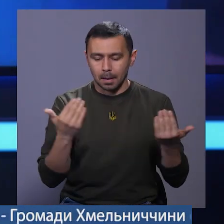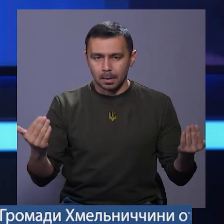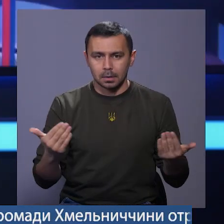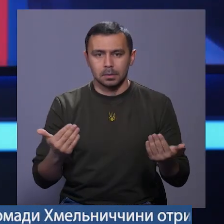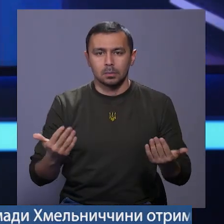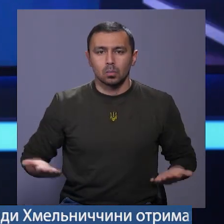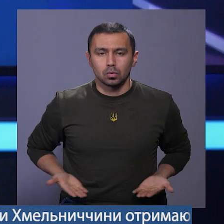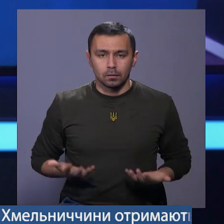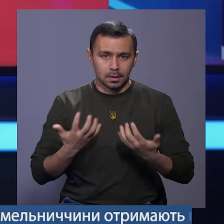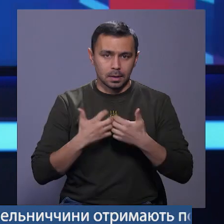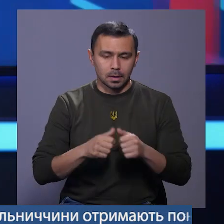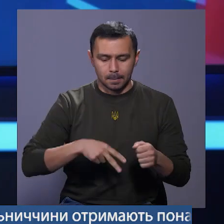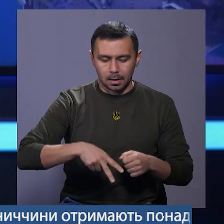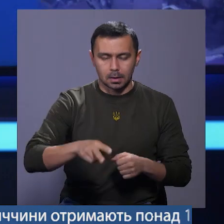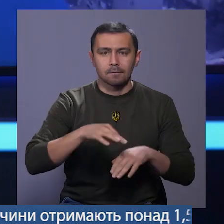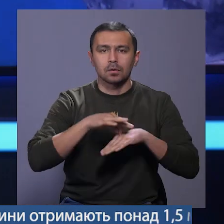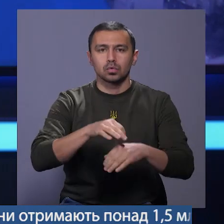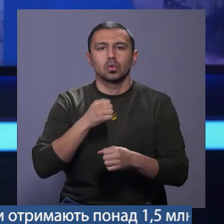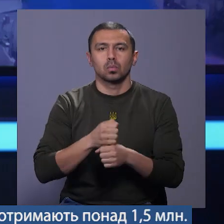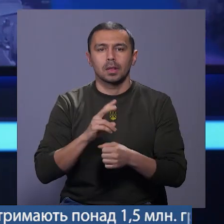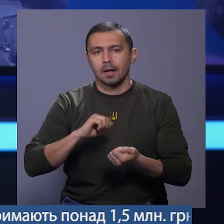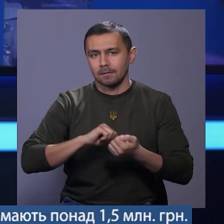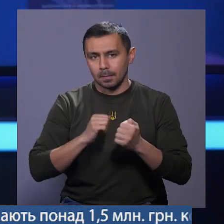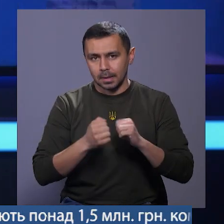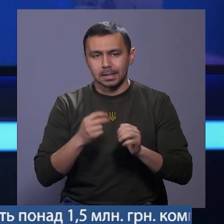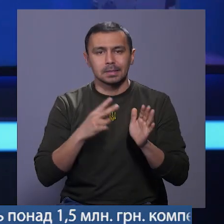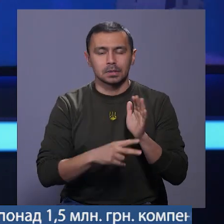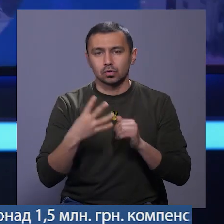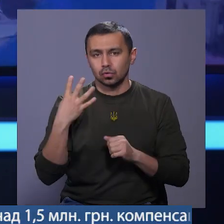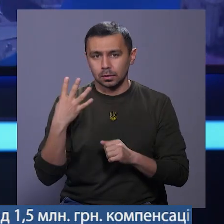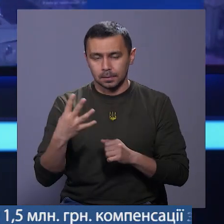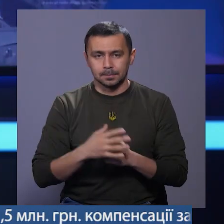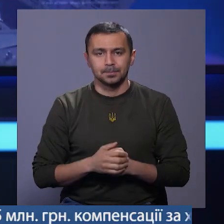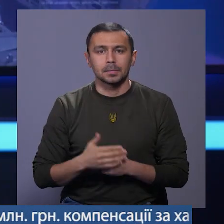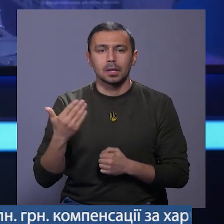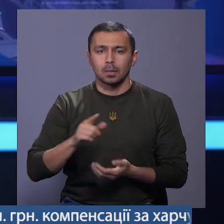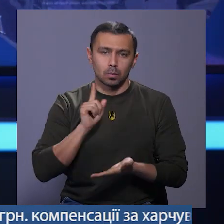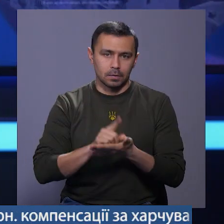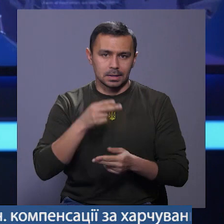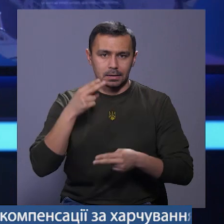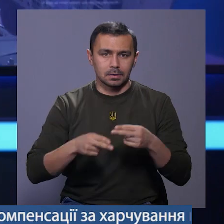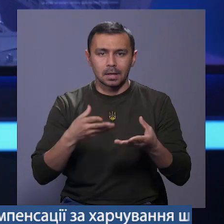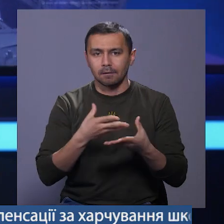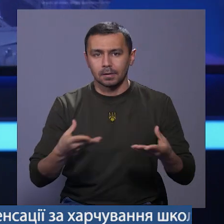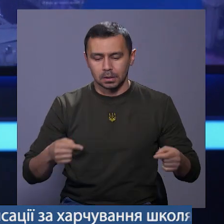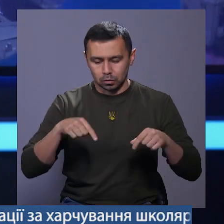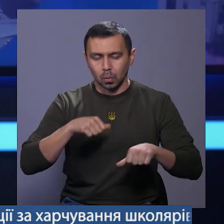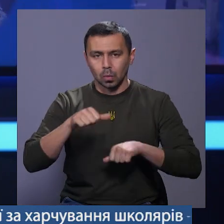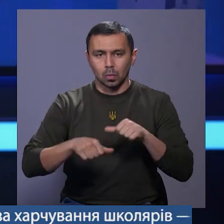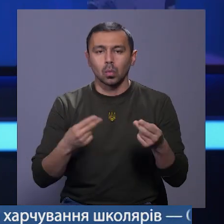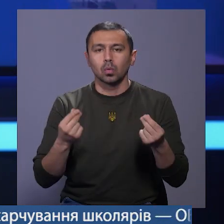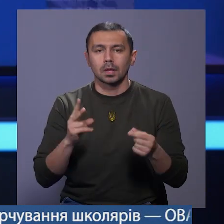побутову техніку. Паралельно ведуться роботи на Кам'янецькій 74. Їх мають завершити навесні цього року.